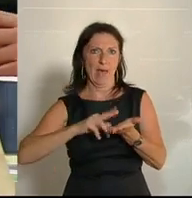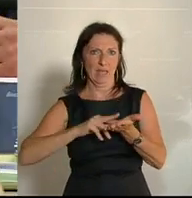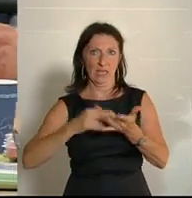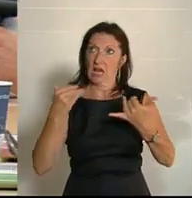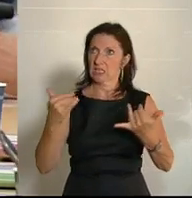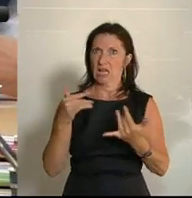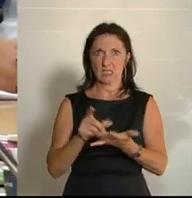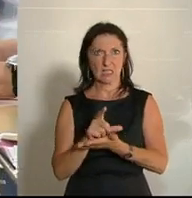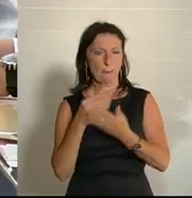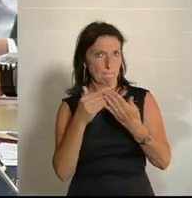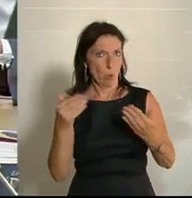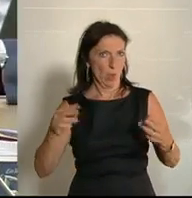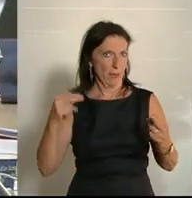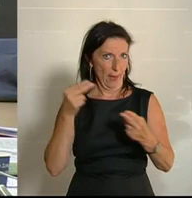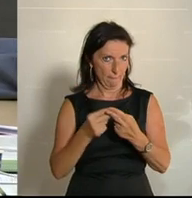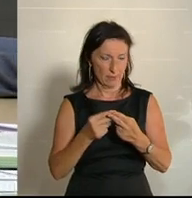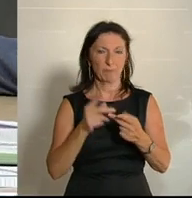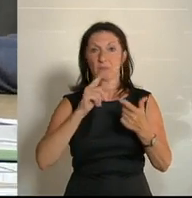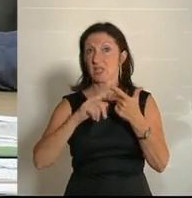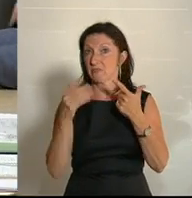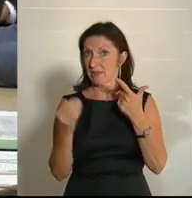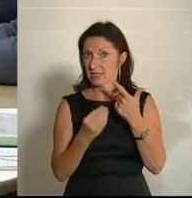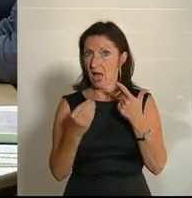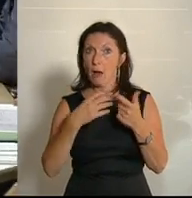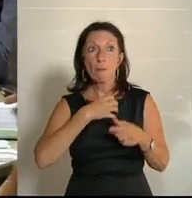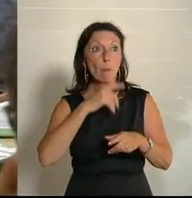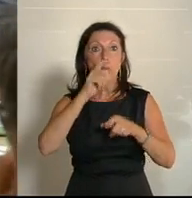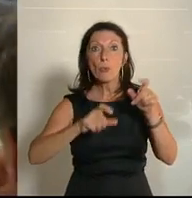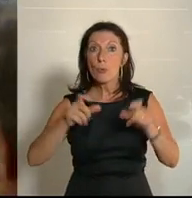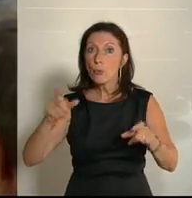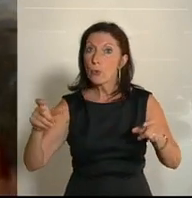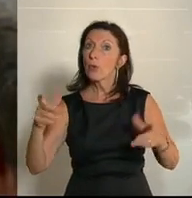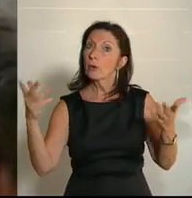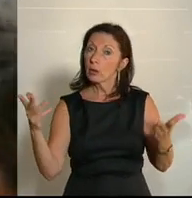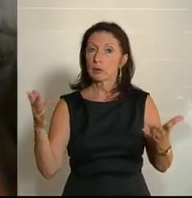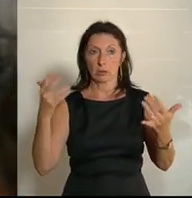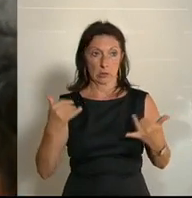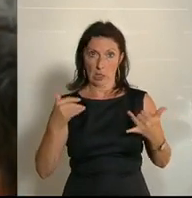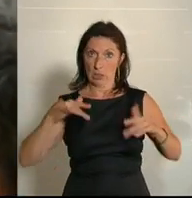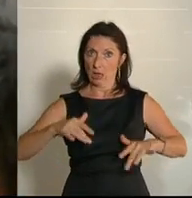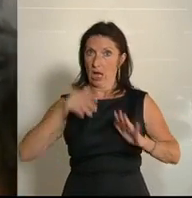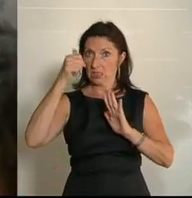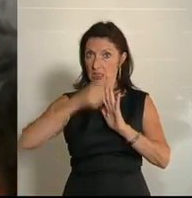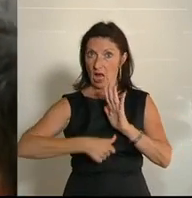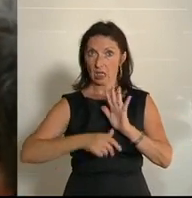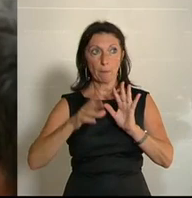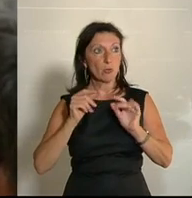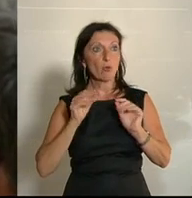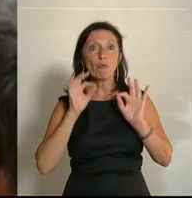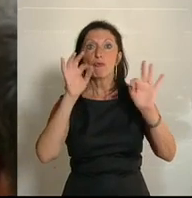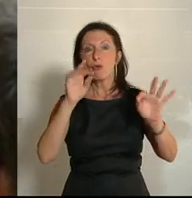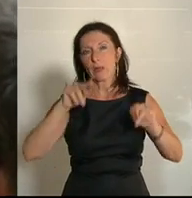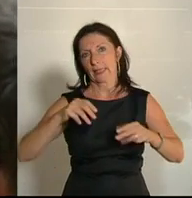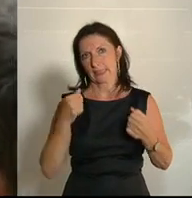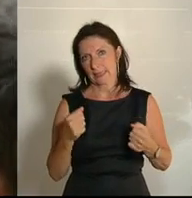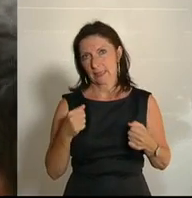zu machen. Zweitens wird den Bürgerinnen und Bürgern durch einheitliche Standards Rechtssicherheit geboten. Und